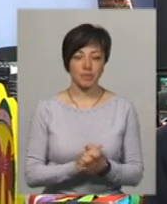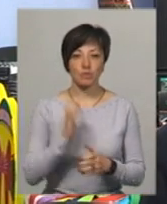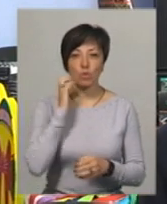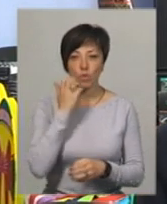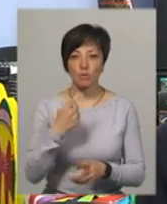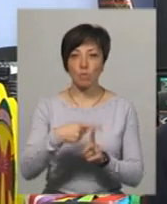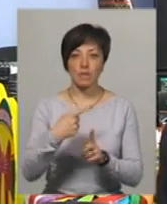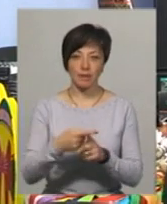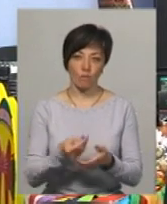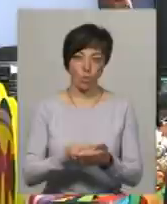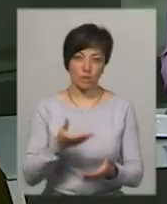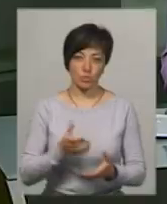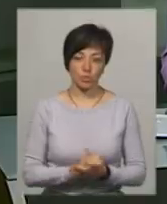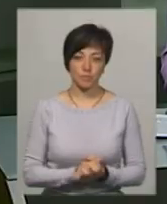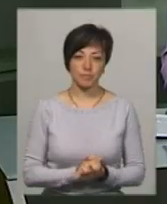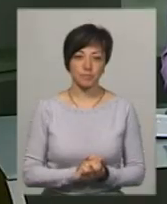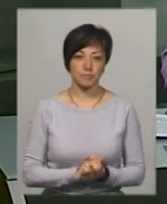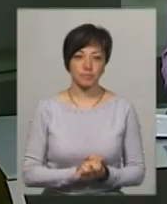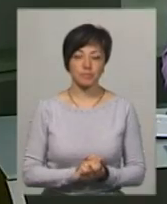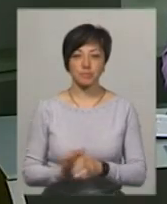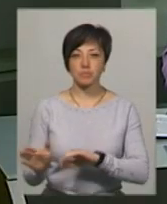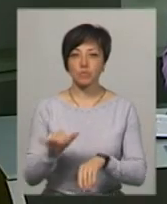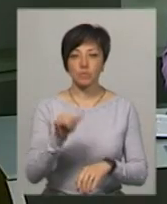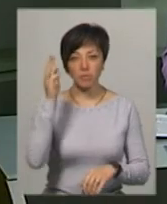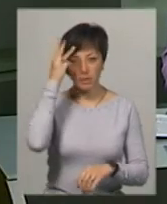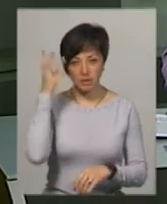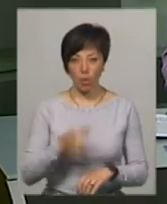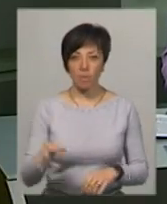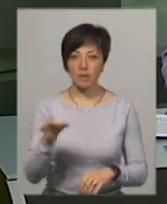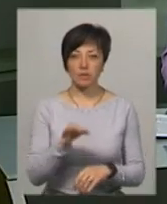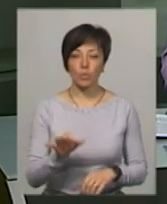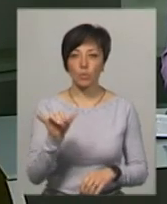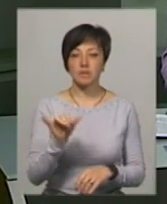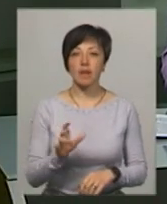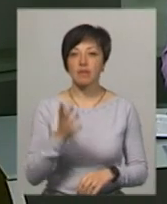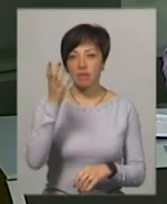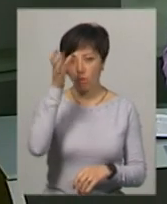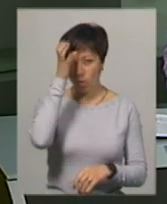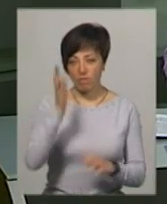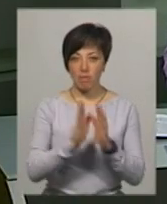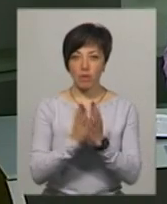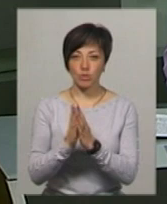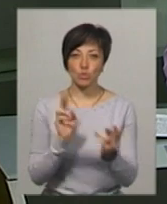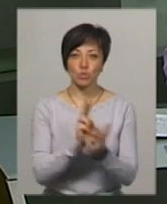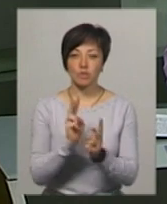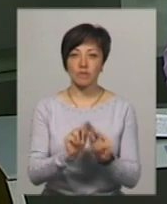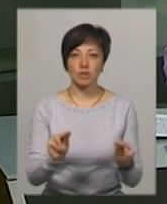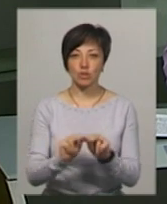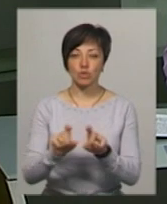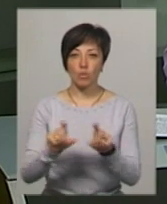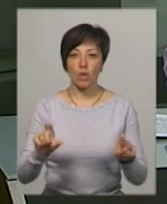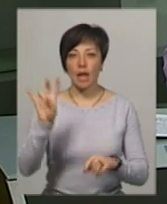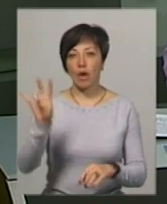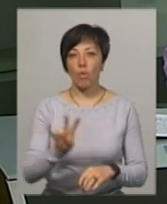позитивну оцінку. У Хмельницькій обласній універсальній науковій бібліотеці відбудеться зустріч з викладачами школи